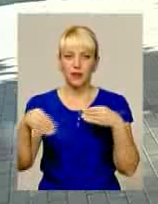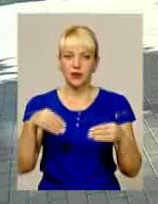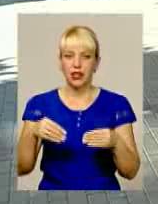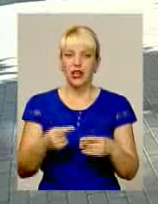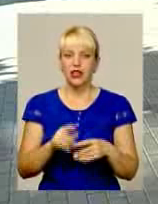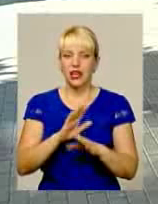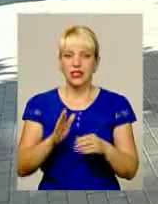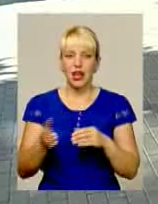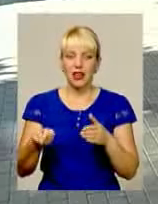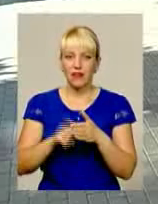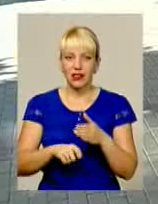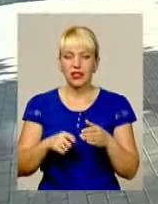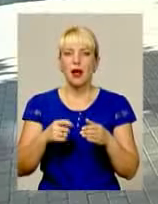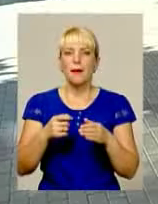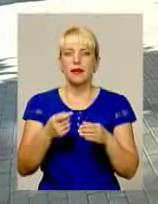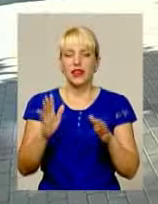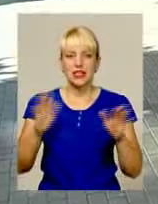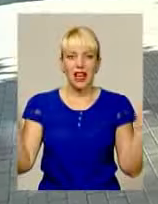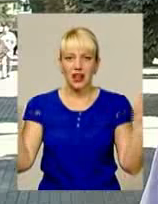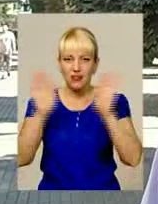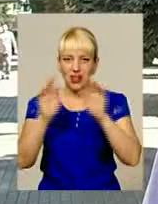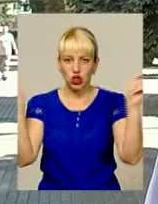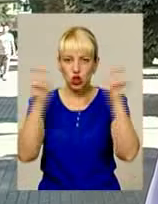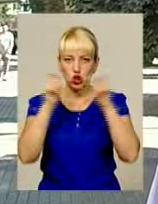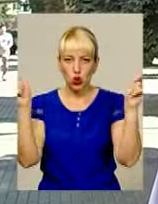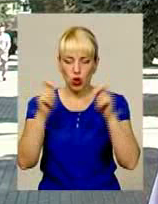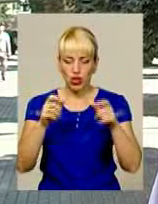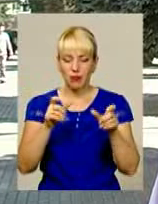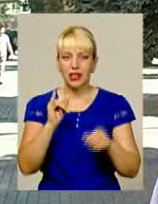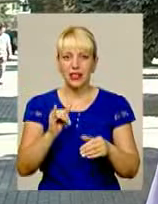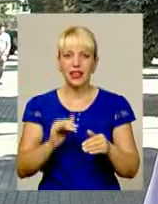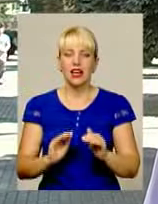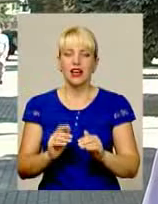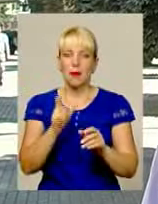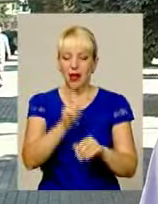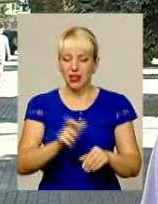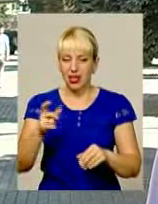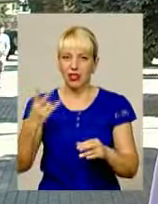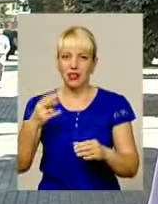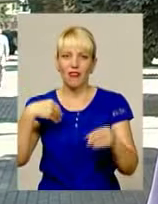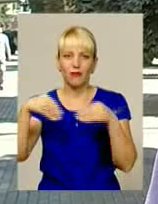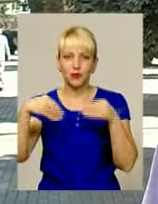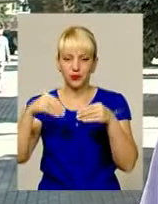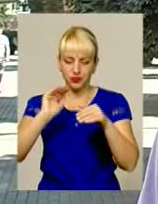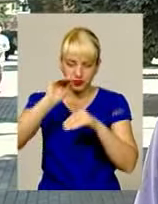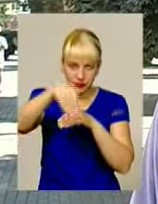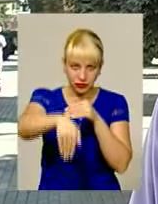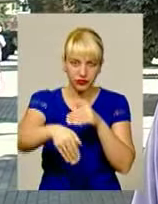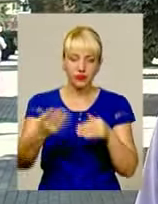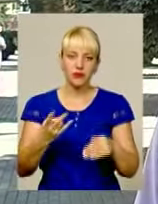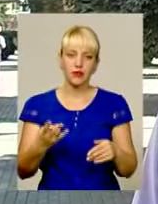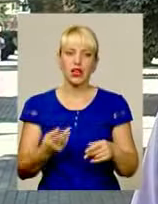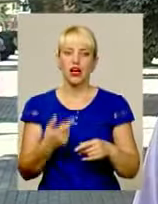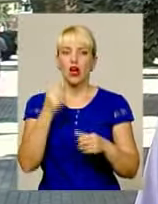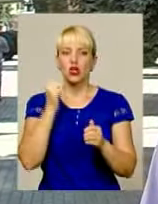вікон, не закривати батареї шторими та розмістити позаду них теплові екрани. З кожним роком ми будемо в своїх платіжках